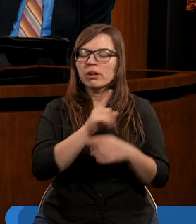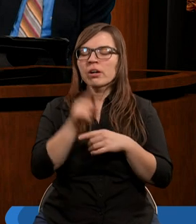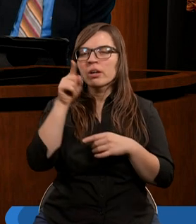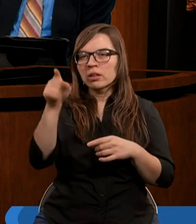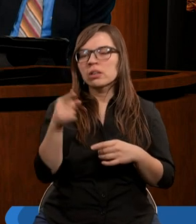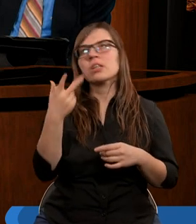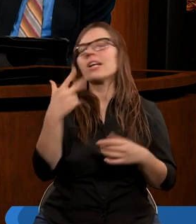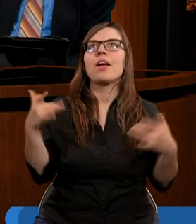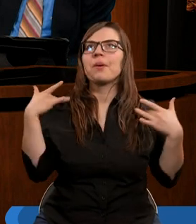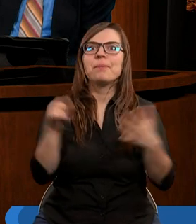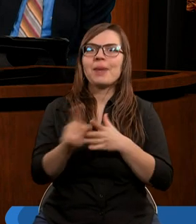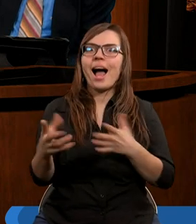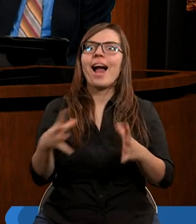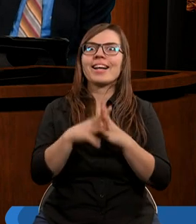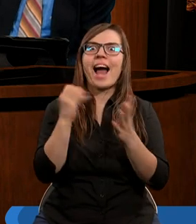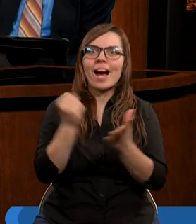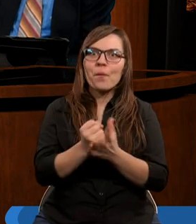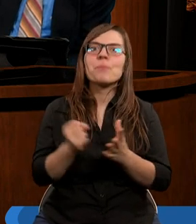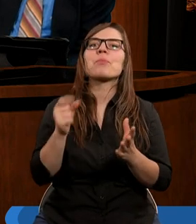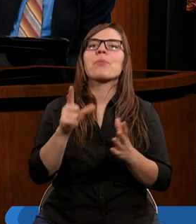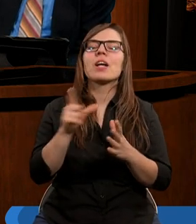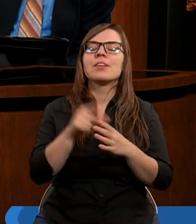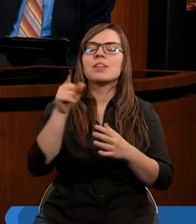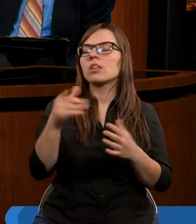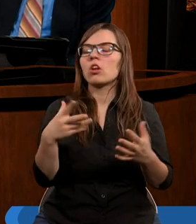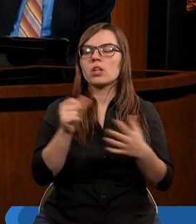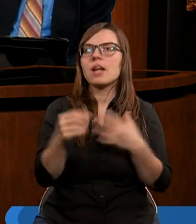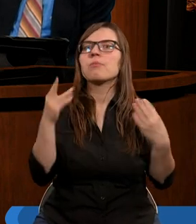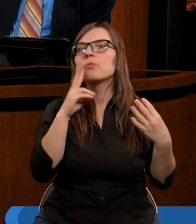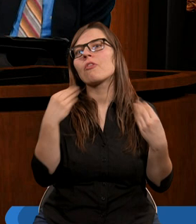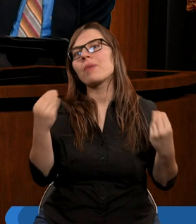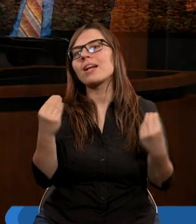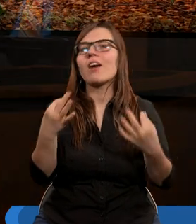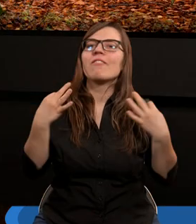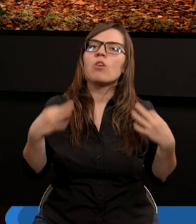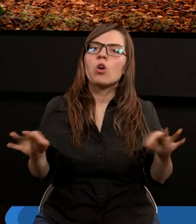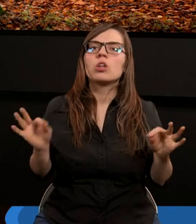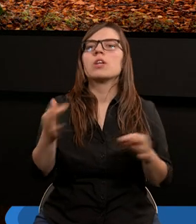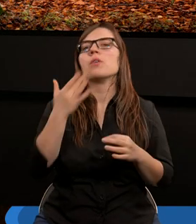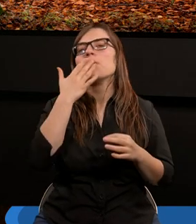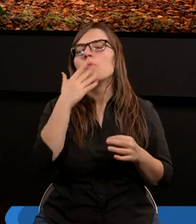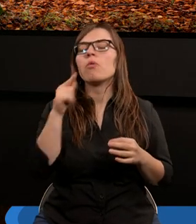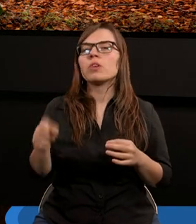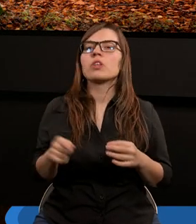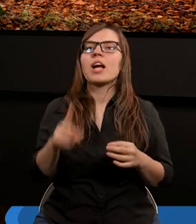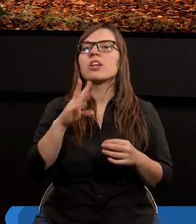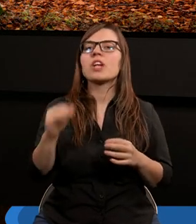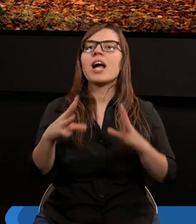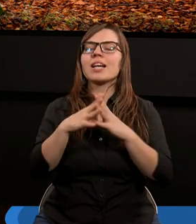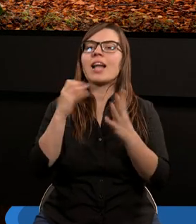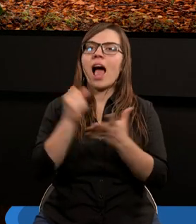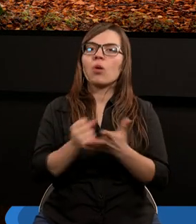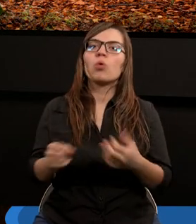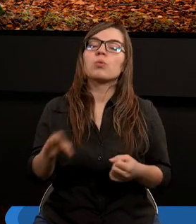już nie żyjemy dla zakonu, tylko dla Chrystusa. O jaka to wspaniała wolność. Nie mówi tutaj, że